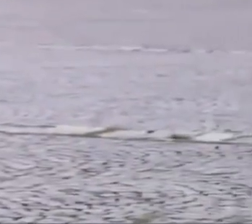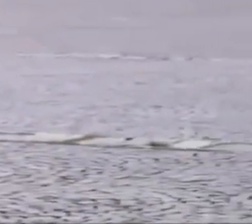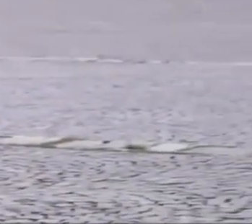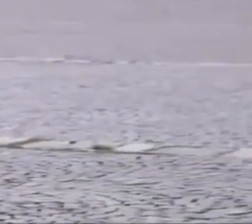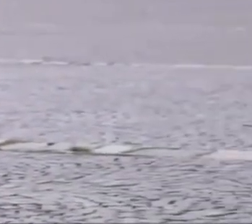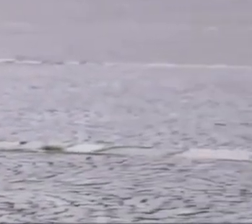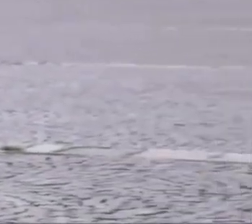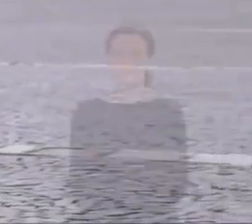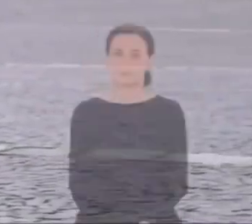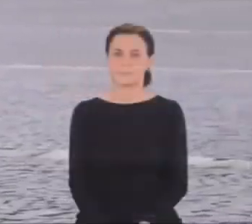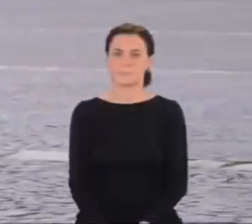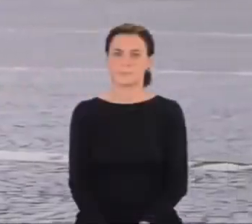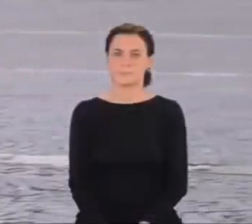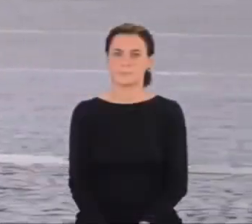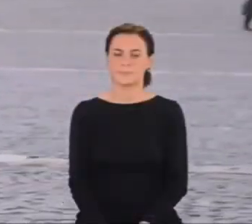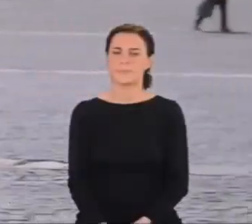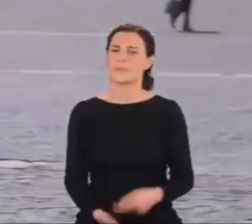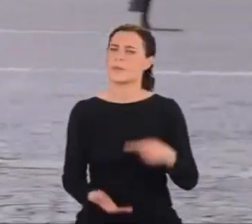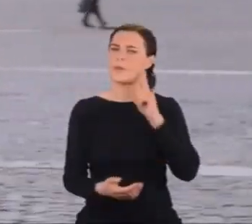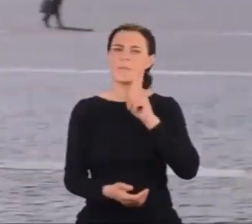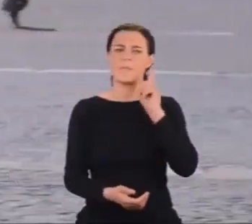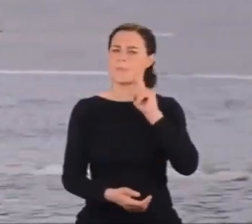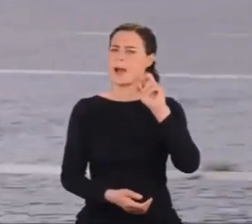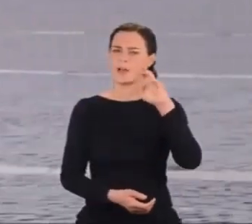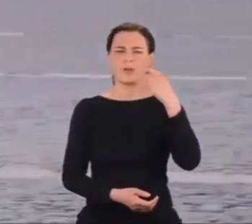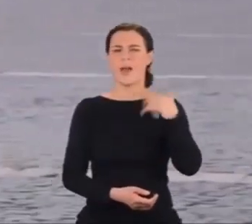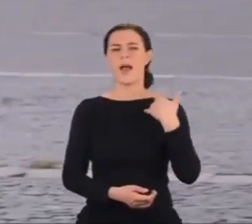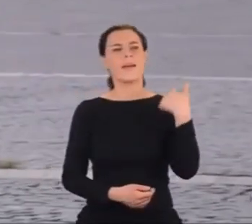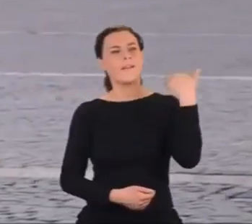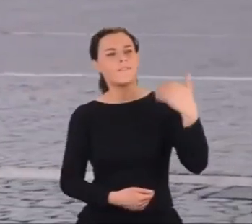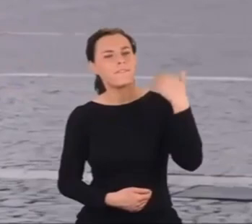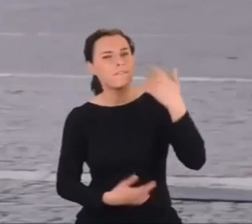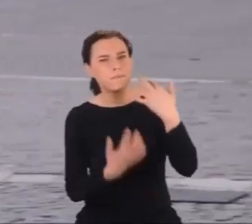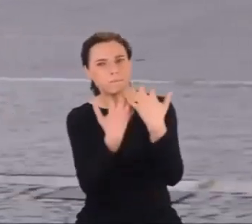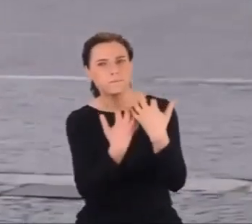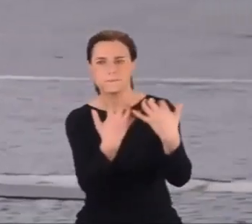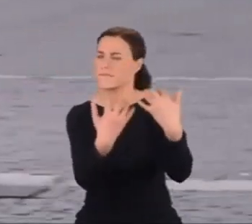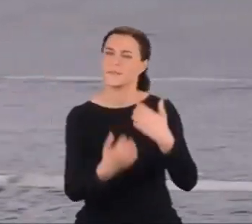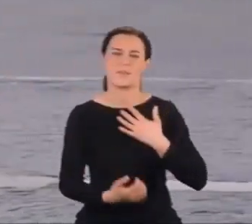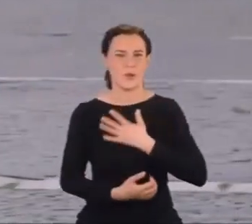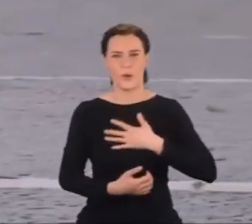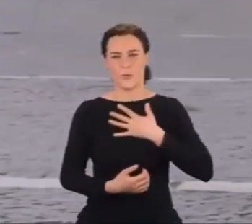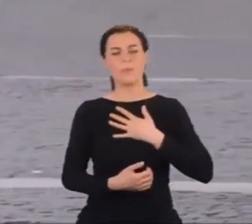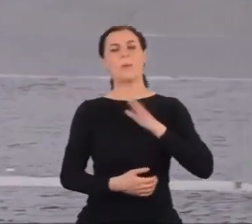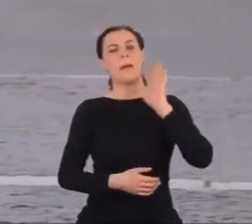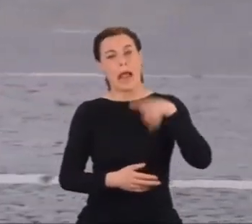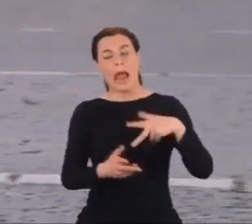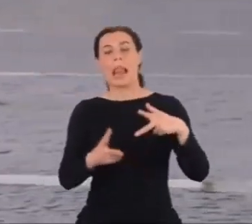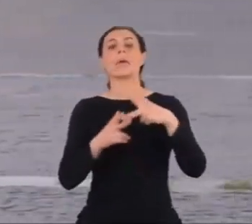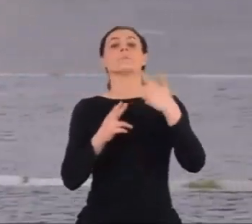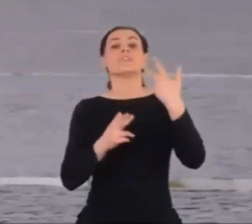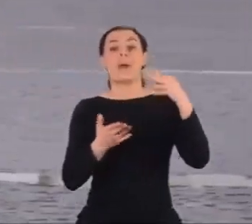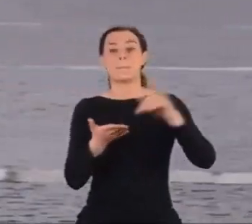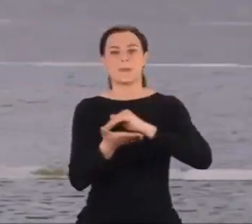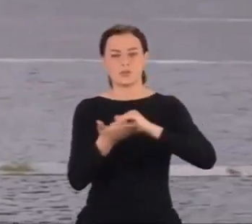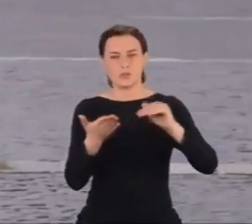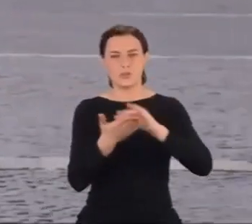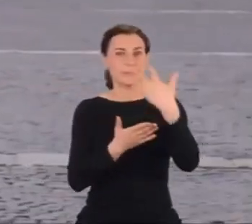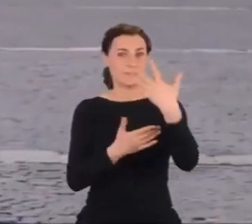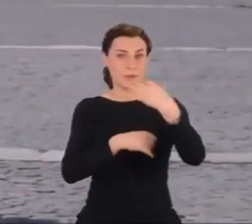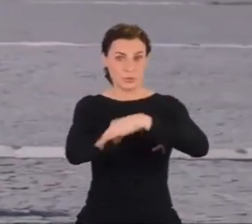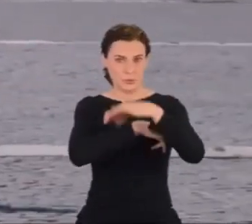Majorana, który nigdy nie lubił publicznych wystąpień, przez dwa miesiące prowadził wykłady dla piątki wybranych studentów.